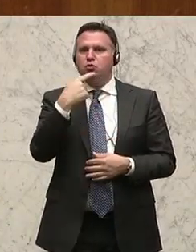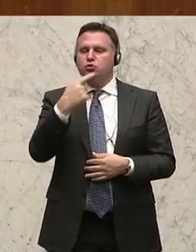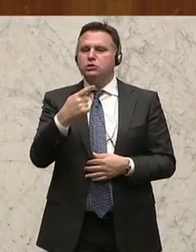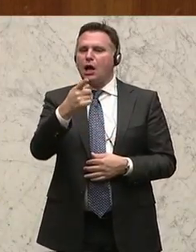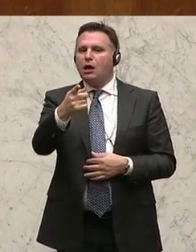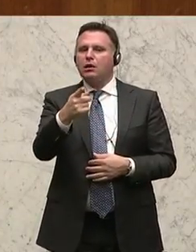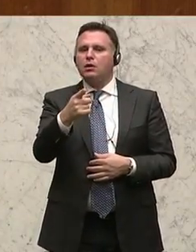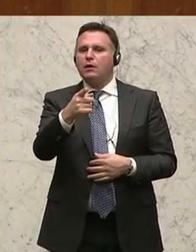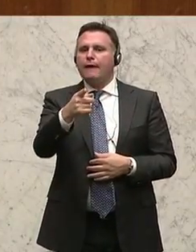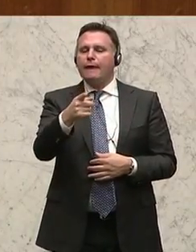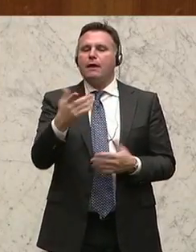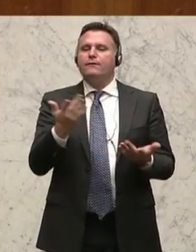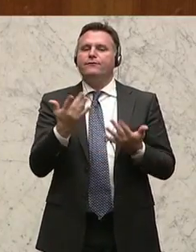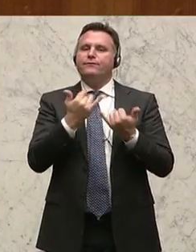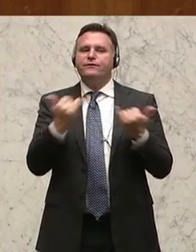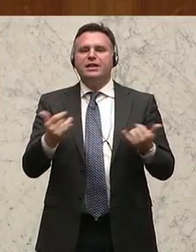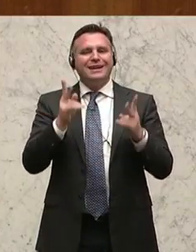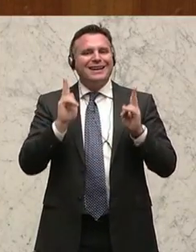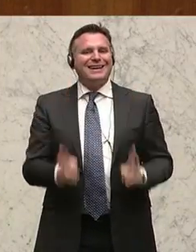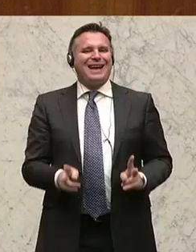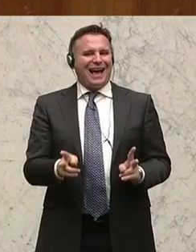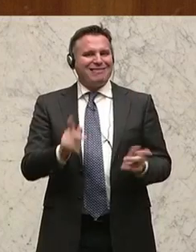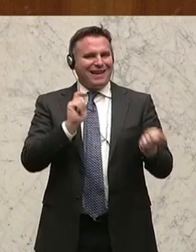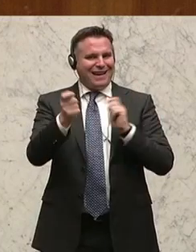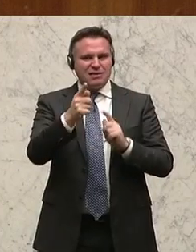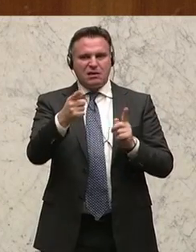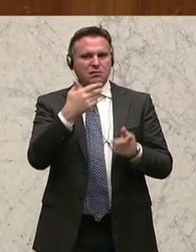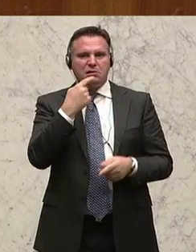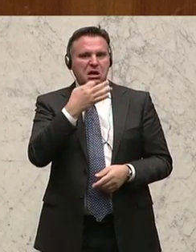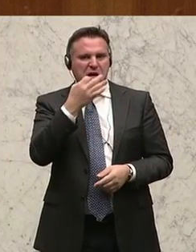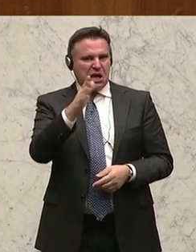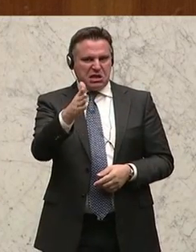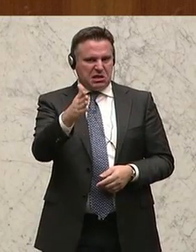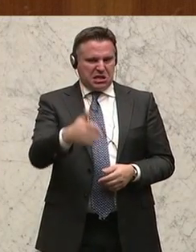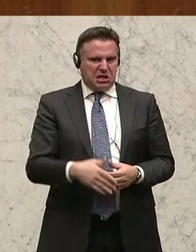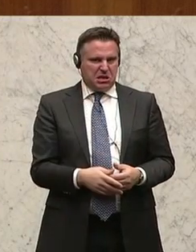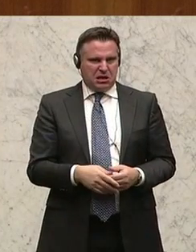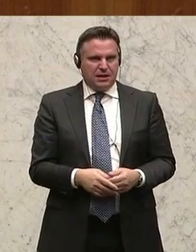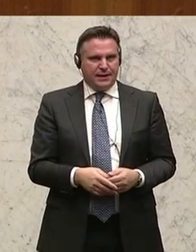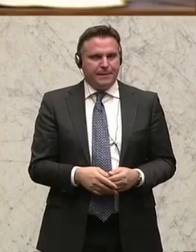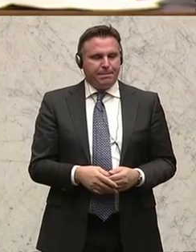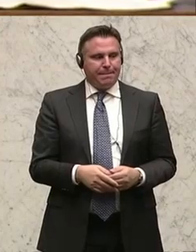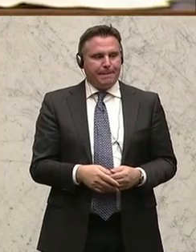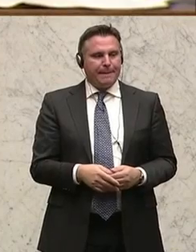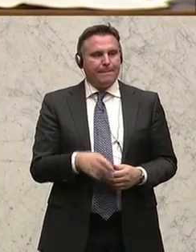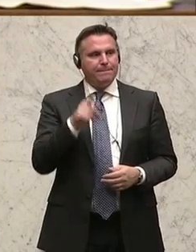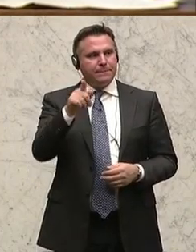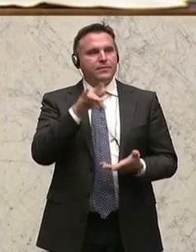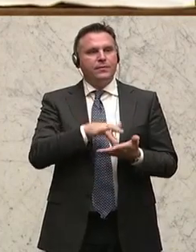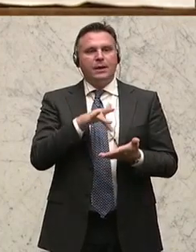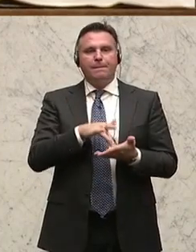Programm, überhaupt nichts vorgestellt, wo man sagen kann, wie könnte es gehen. Und ich glaube es ganz deutlich, ich glaube ganz deutlich, man muss jetzt sagen, der